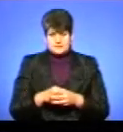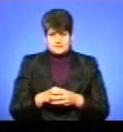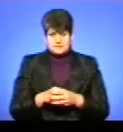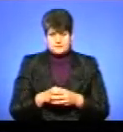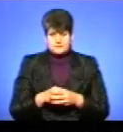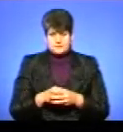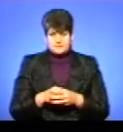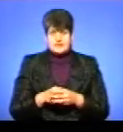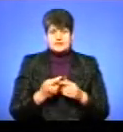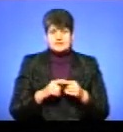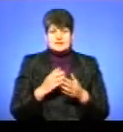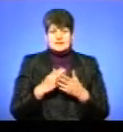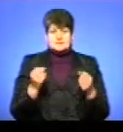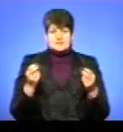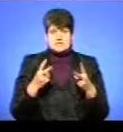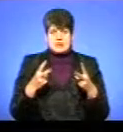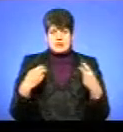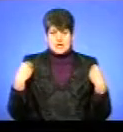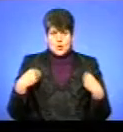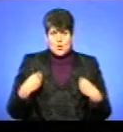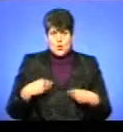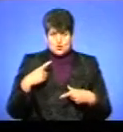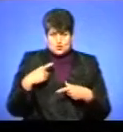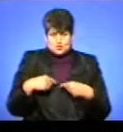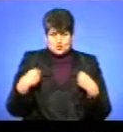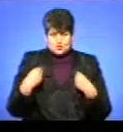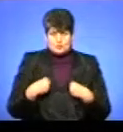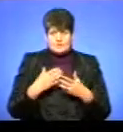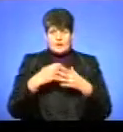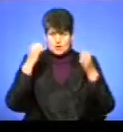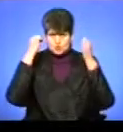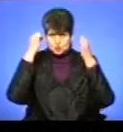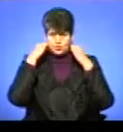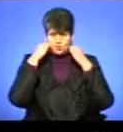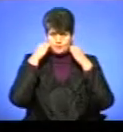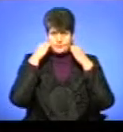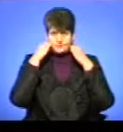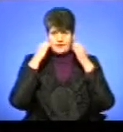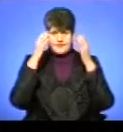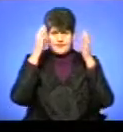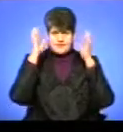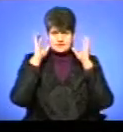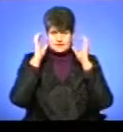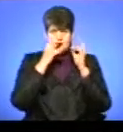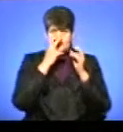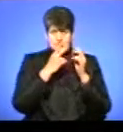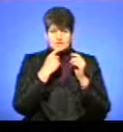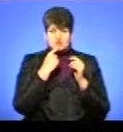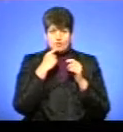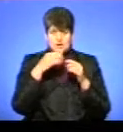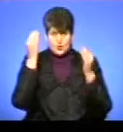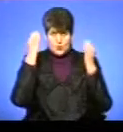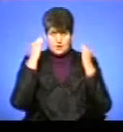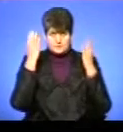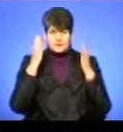бойовий костюм пожежника, який складається з шолома пожежної каски, бачите, червоного кольору.